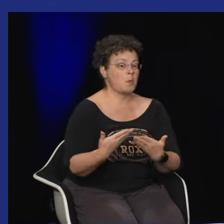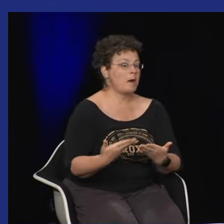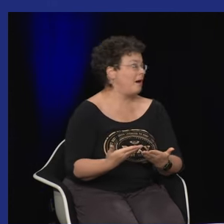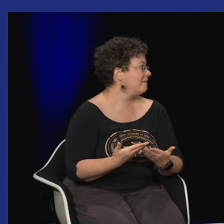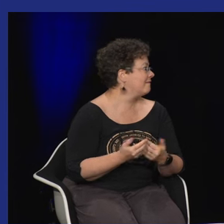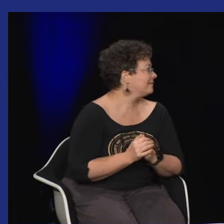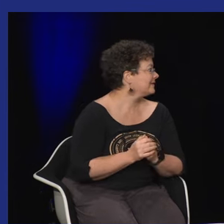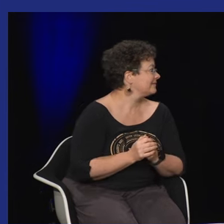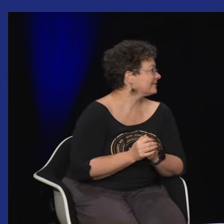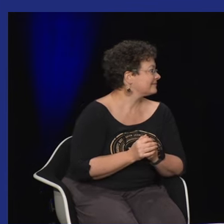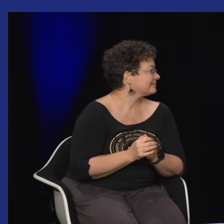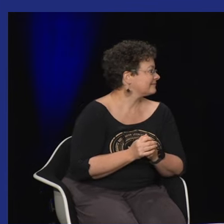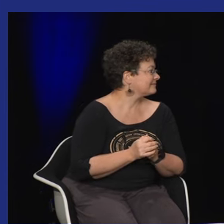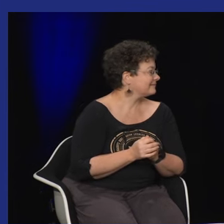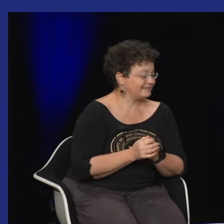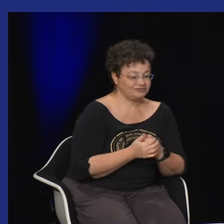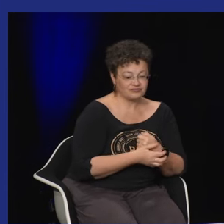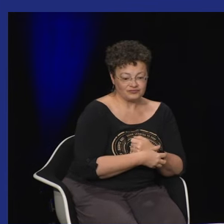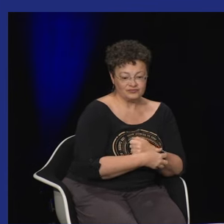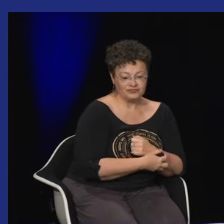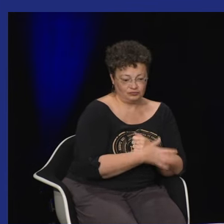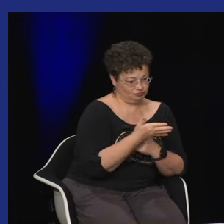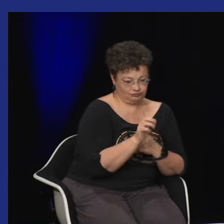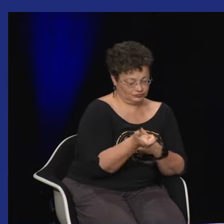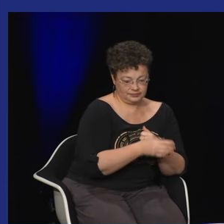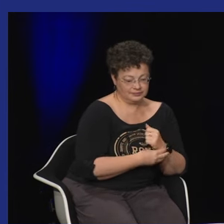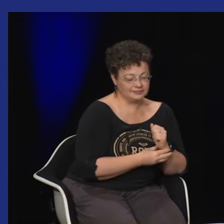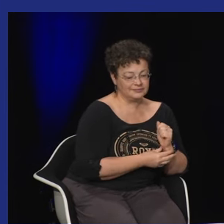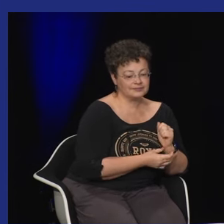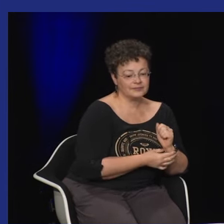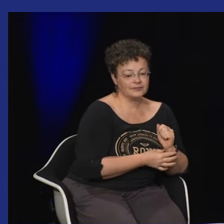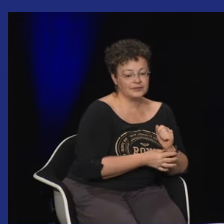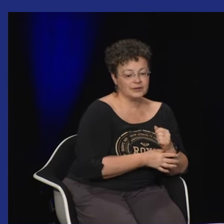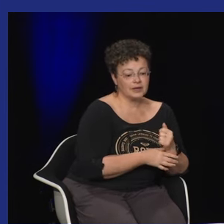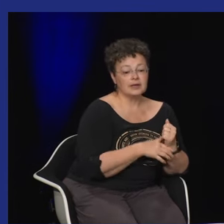on crée une musique qui va s'adapter au travail des comédiens ça c'est intéressant